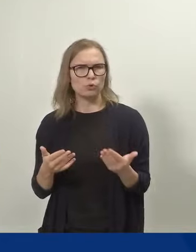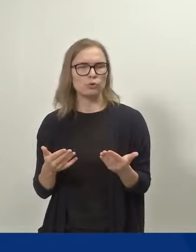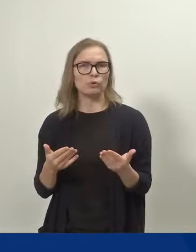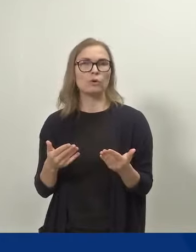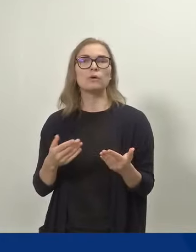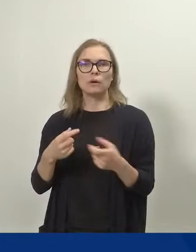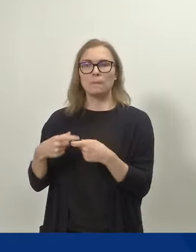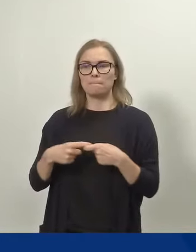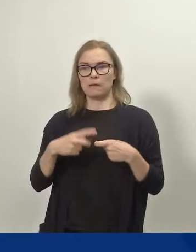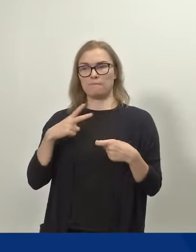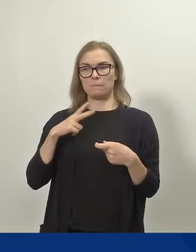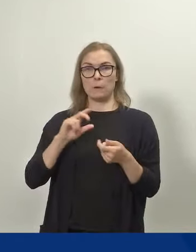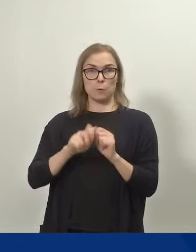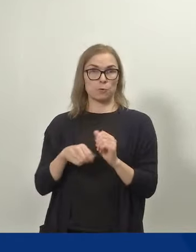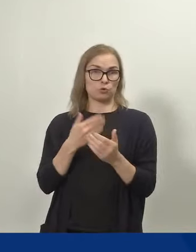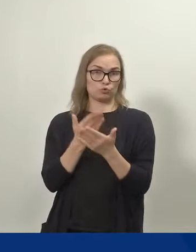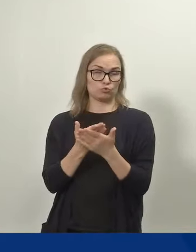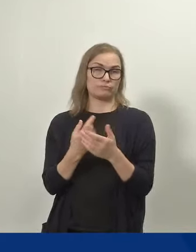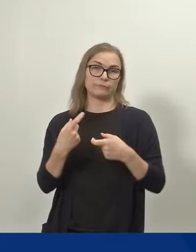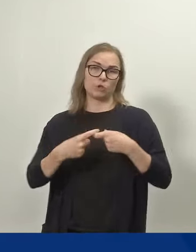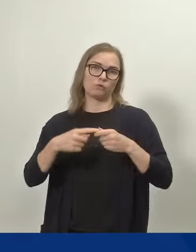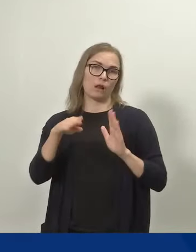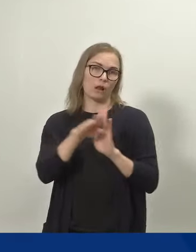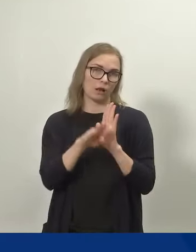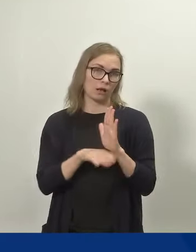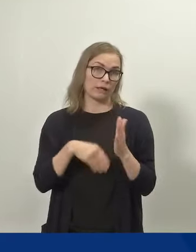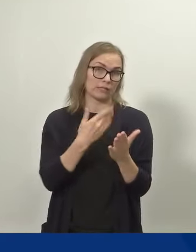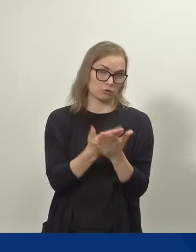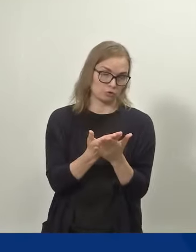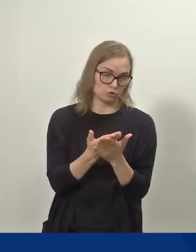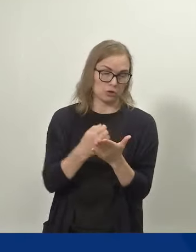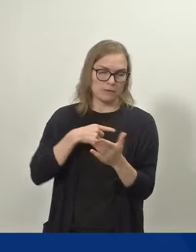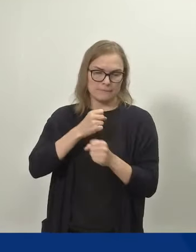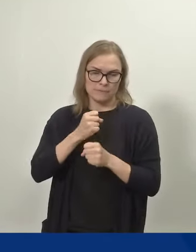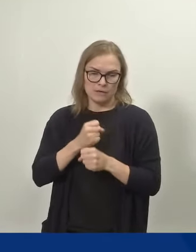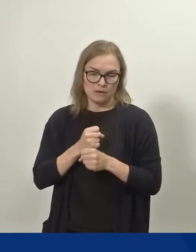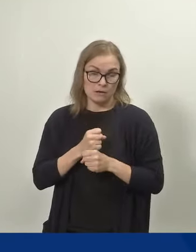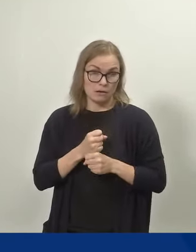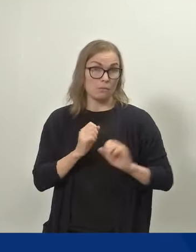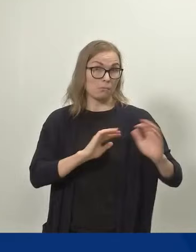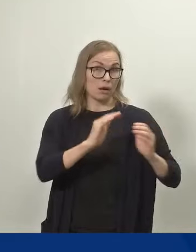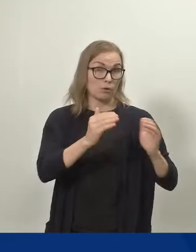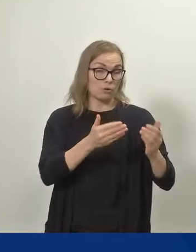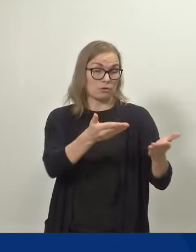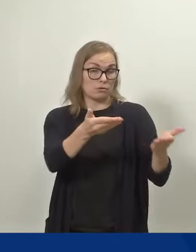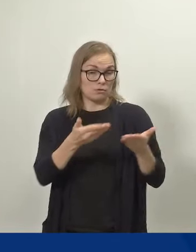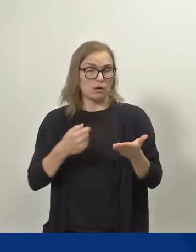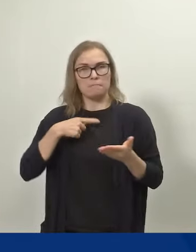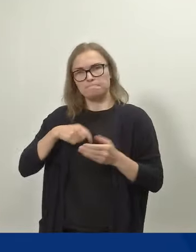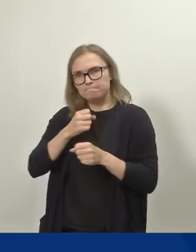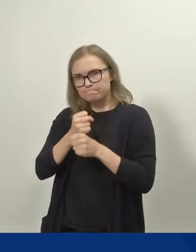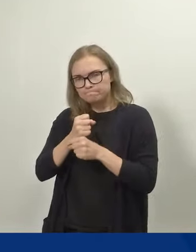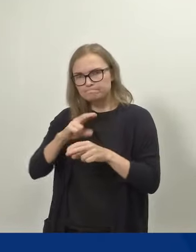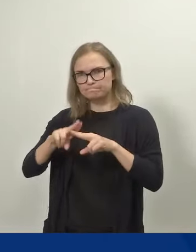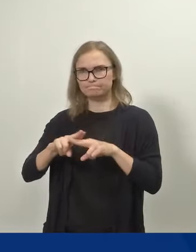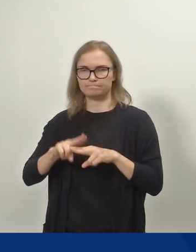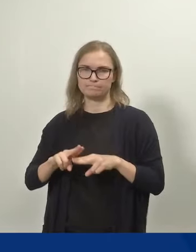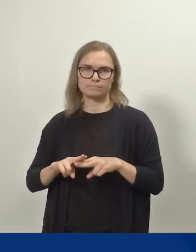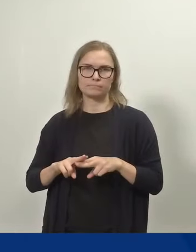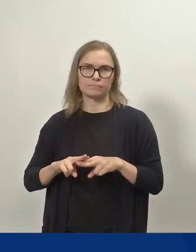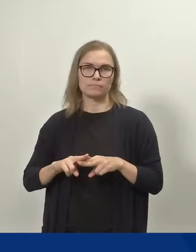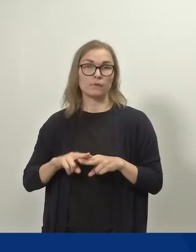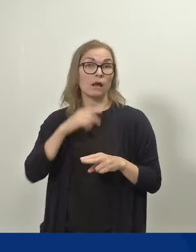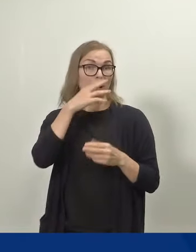koskevaa lakiesitystä on kehitetty saadun palautteen mukaisesti. Lausuntopalaute kierroksen